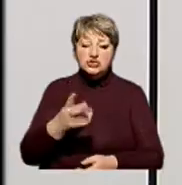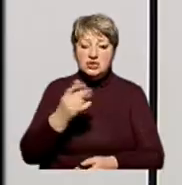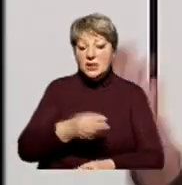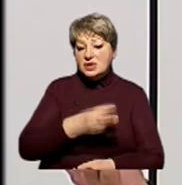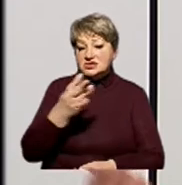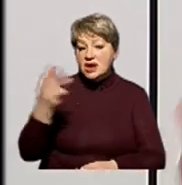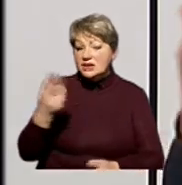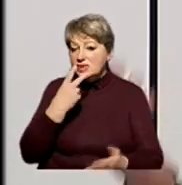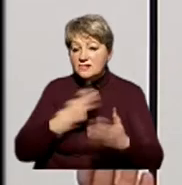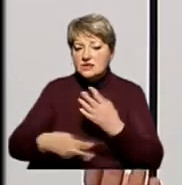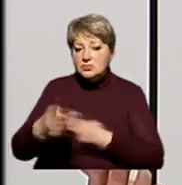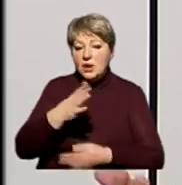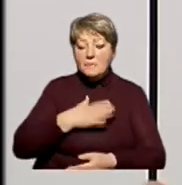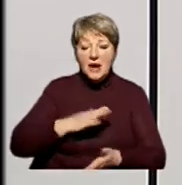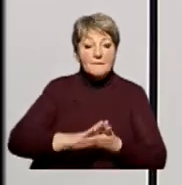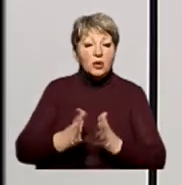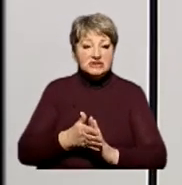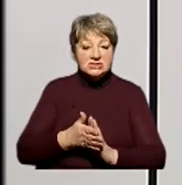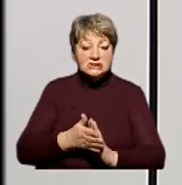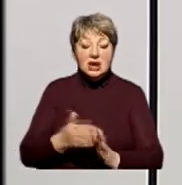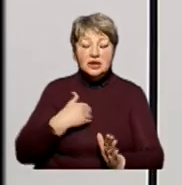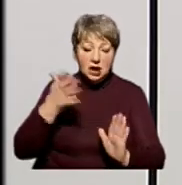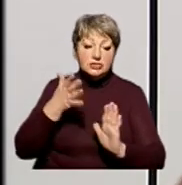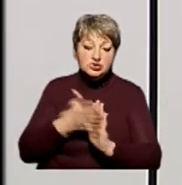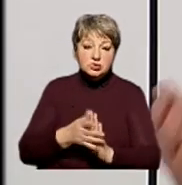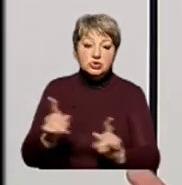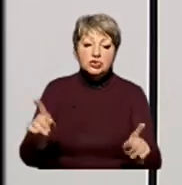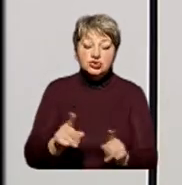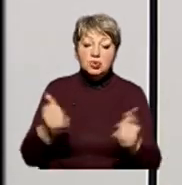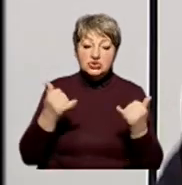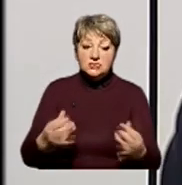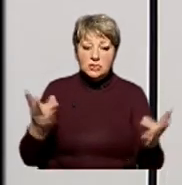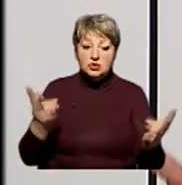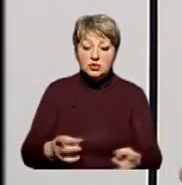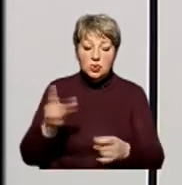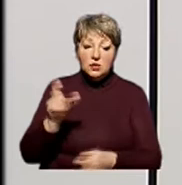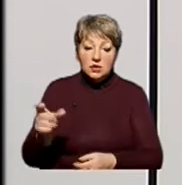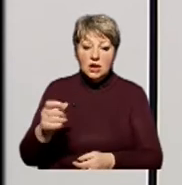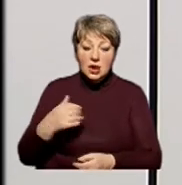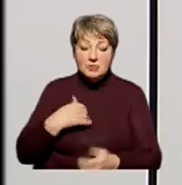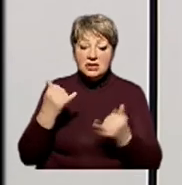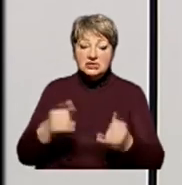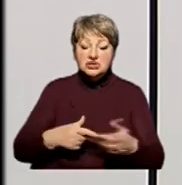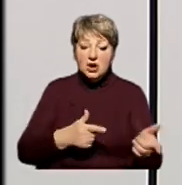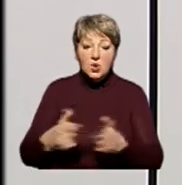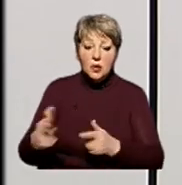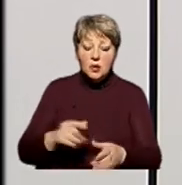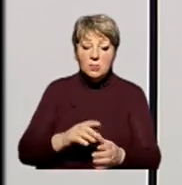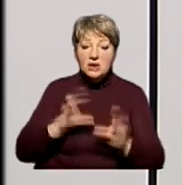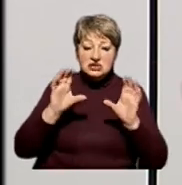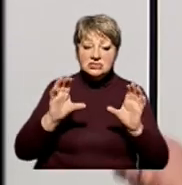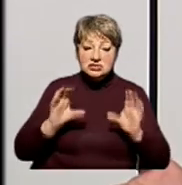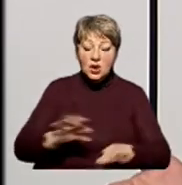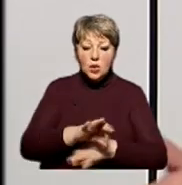Ради, подивитися всі голосування моєї позиції. Я розумію, що сьогодні потребує округ. Ми готуємо зараз законопроект про порятунок